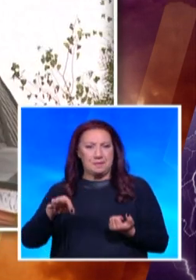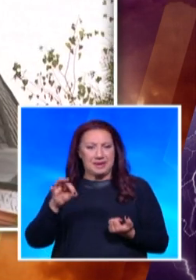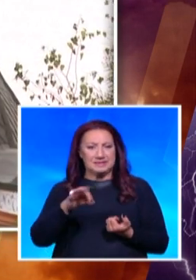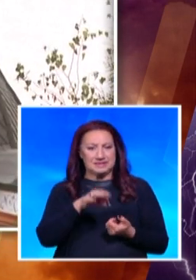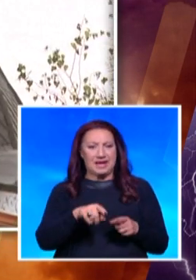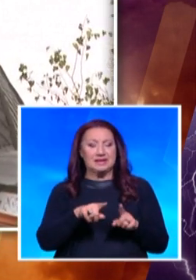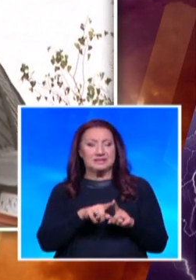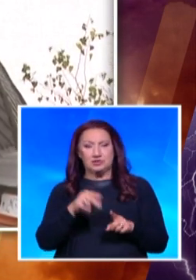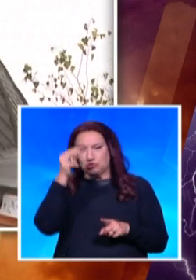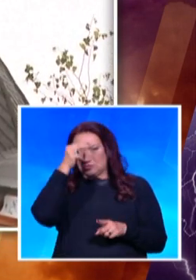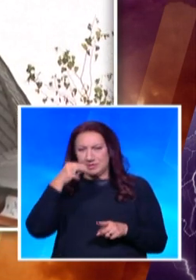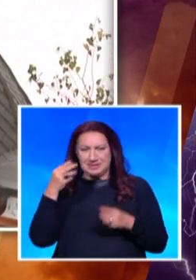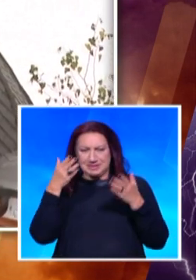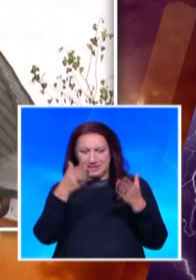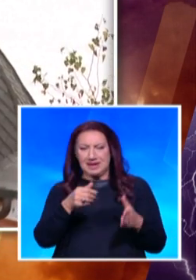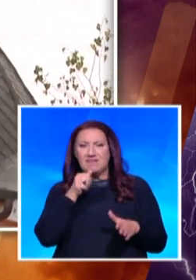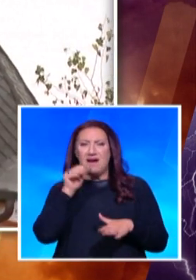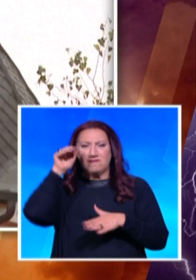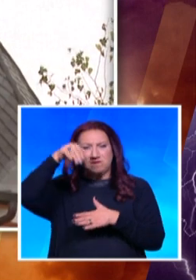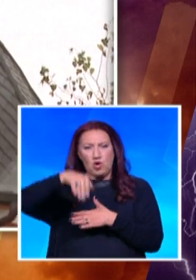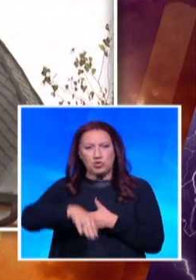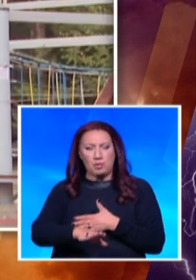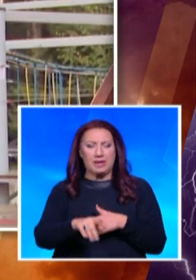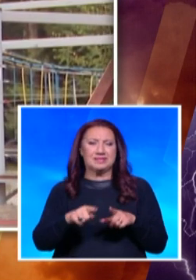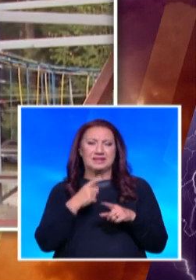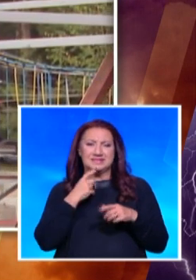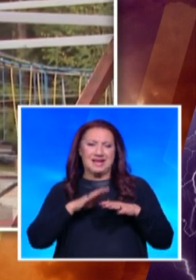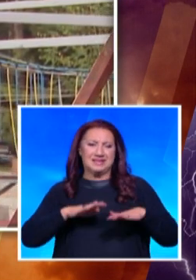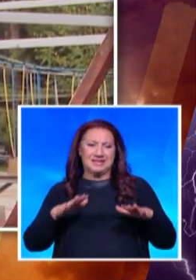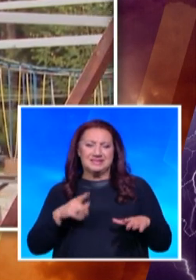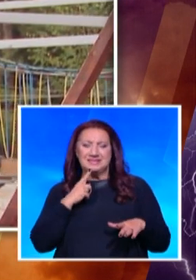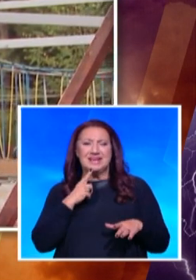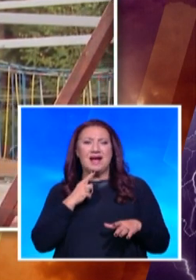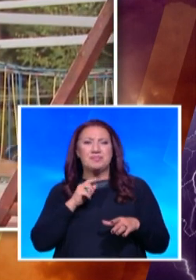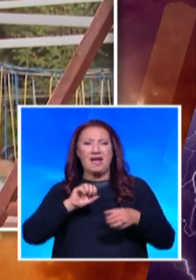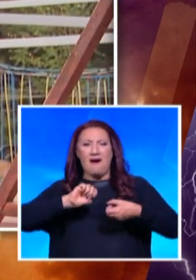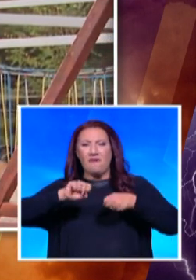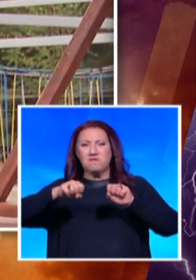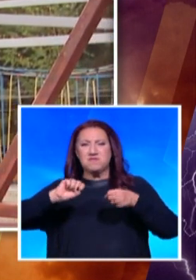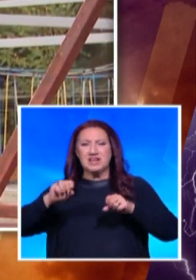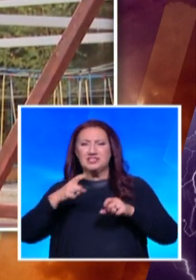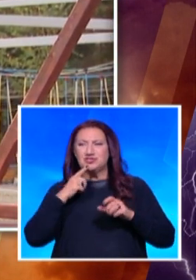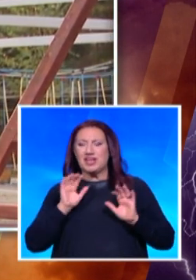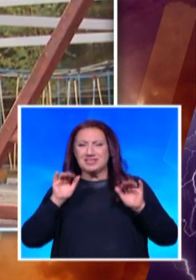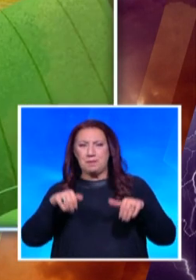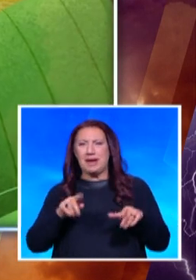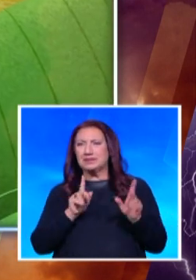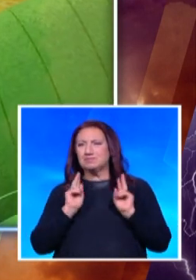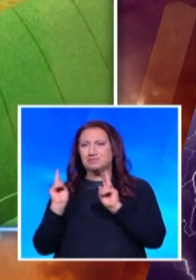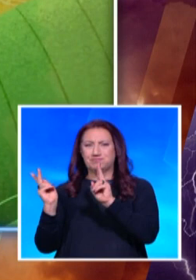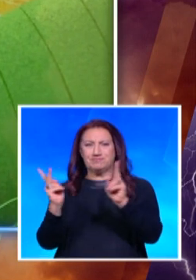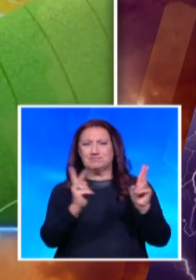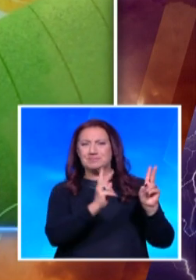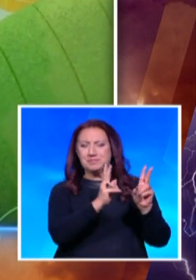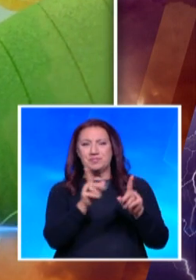параклисът Света Петка и водопадът Казаните. А за децата е на разположение и въжен парк. Някои наричат Чавдар най-красивото село в